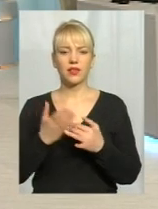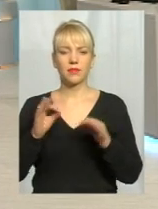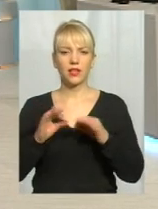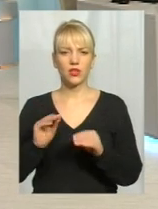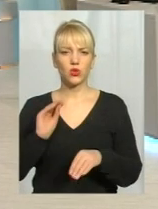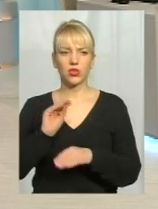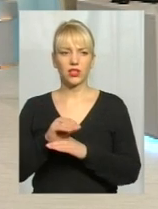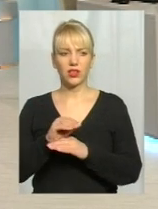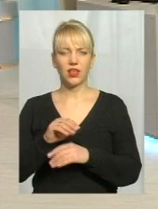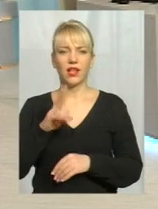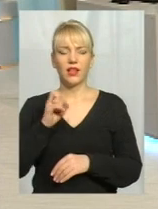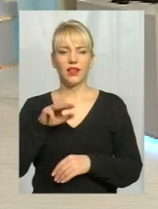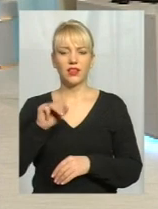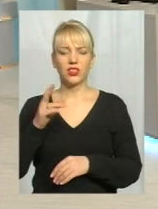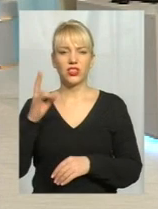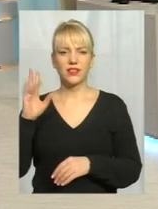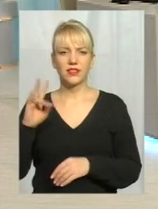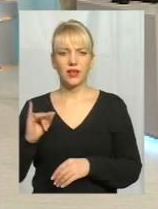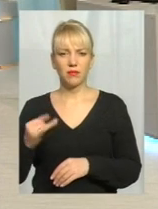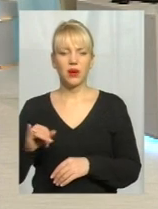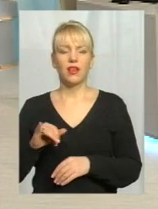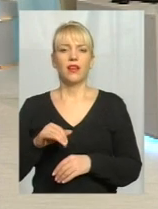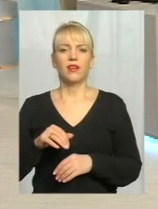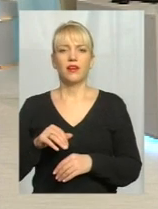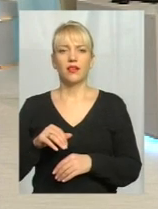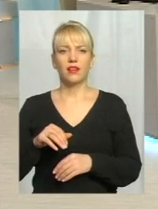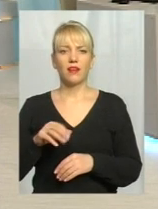нетішинським АТОвцям міська рада?